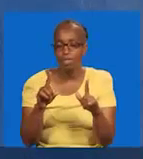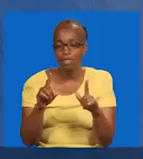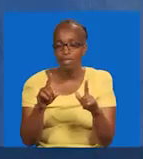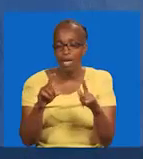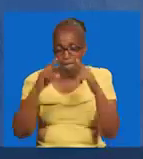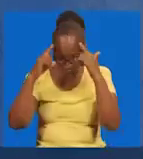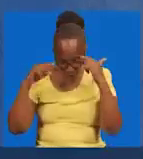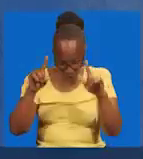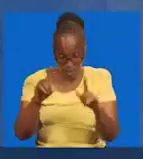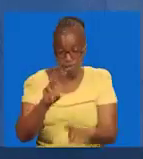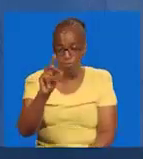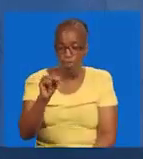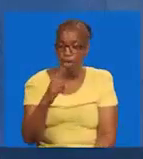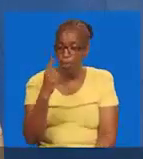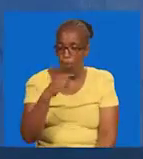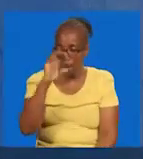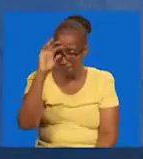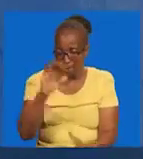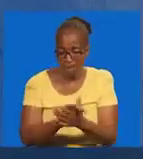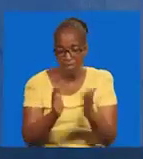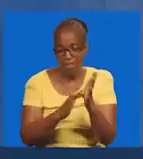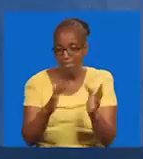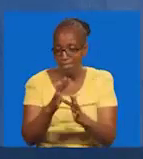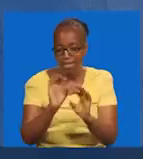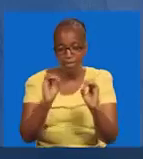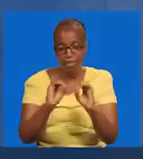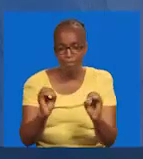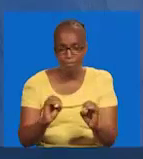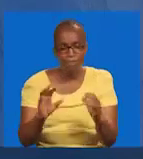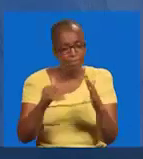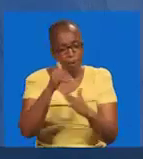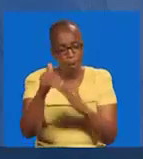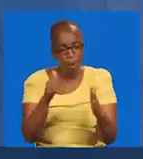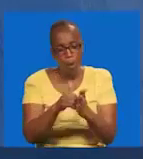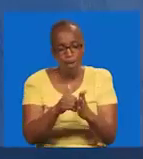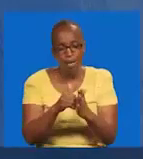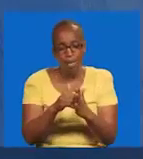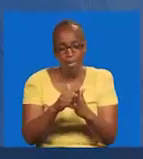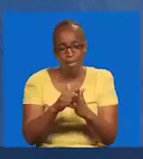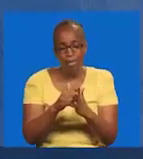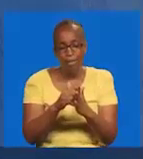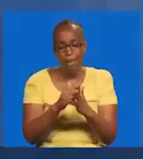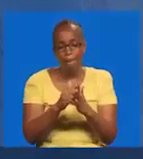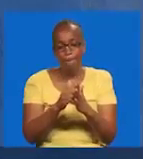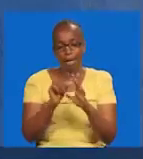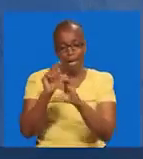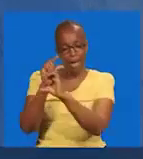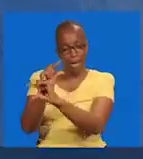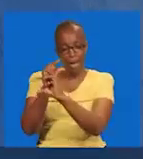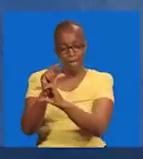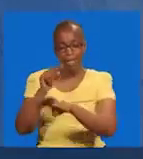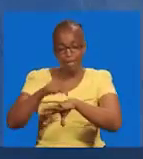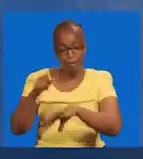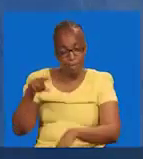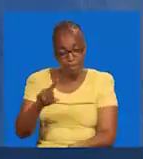wale ambao. Awa muamini kristo. Na unaona. Wale ya sikari. Walipo ngundua ya